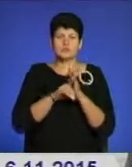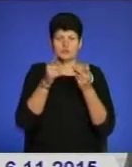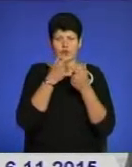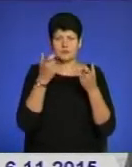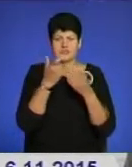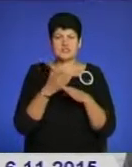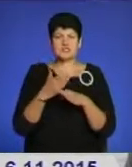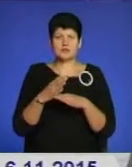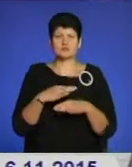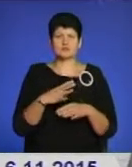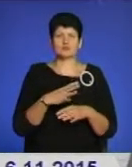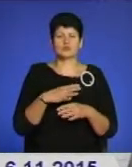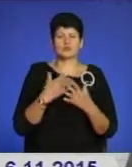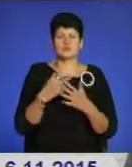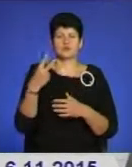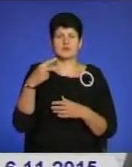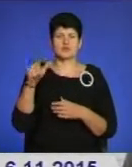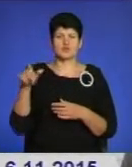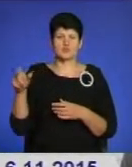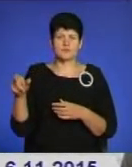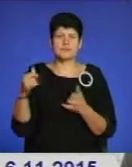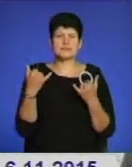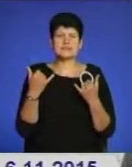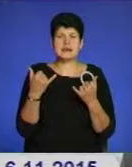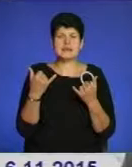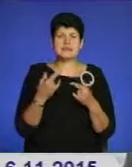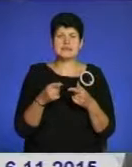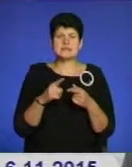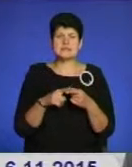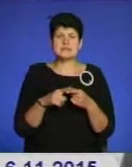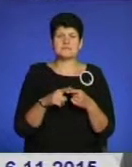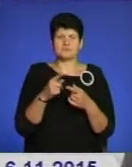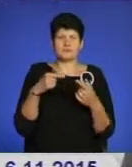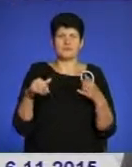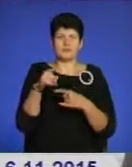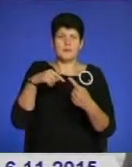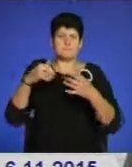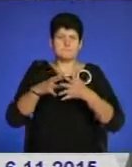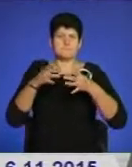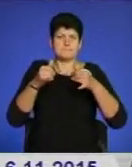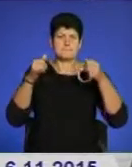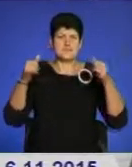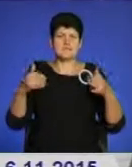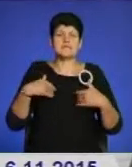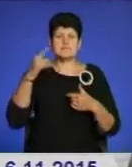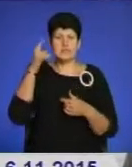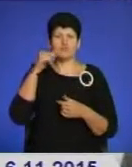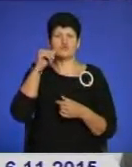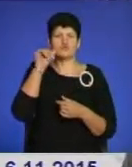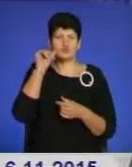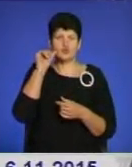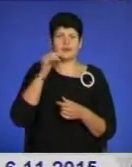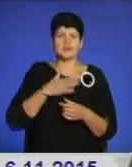частина, в нас вже було більше 20 чоловік, але зараз це набуває більших оборотів. Я знаю, що вчора наша